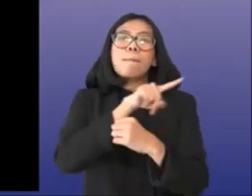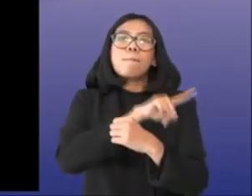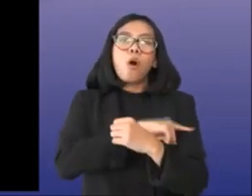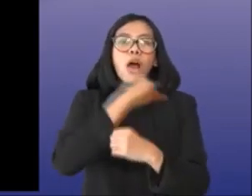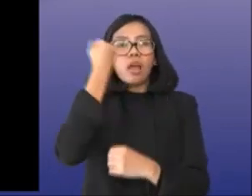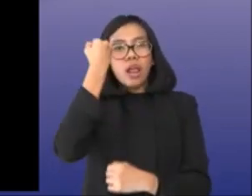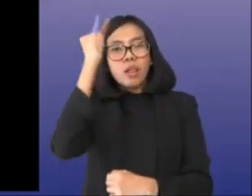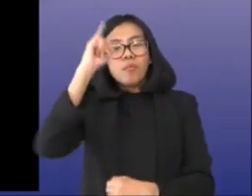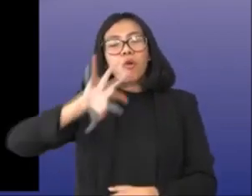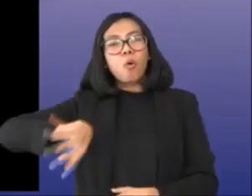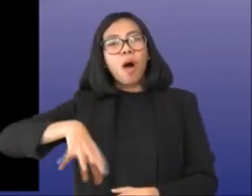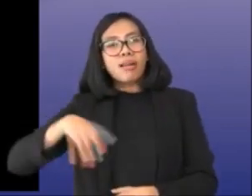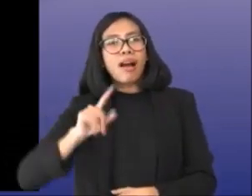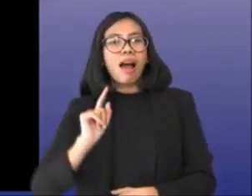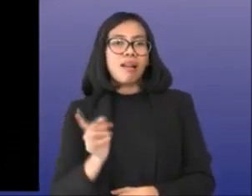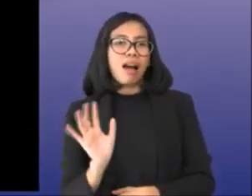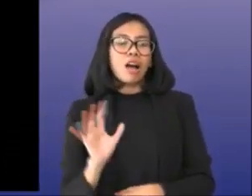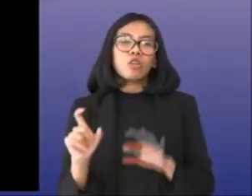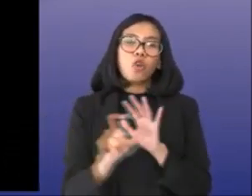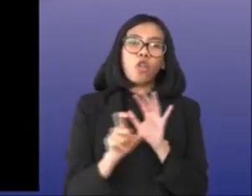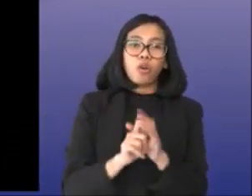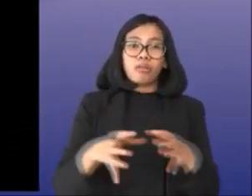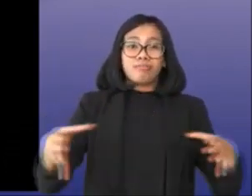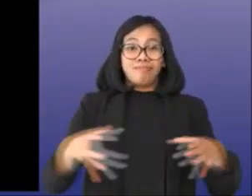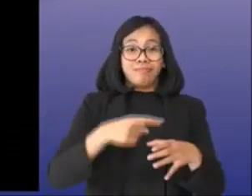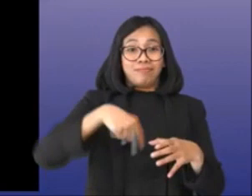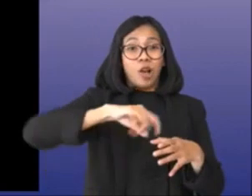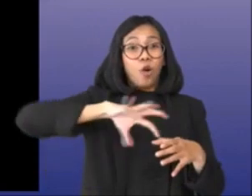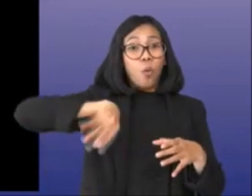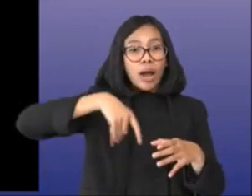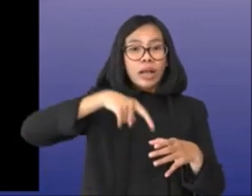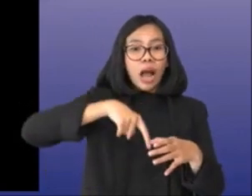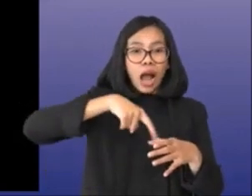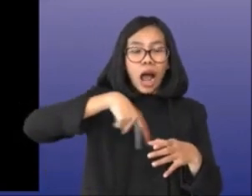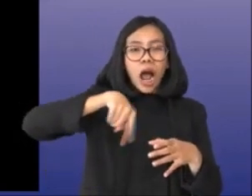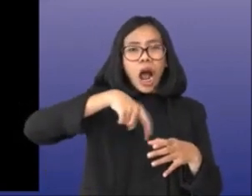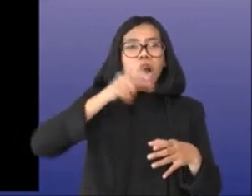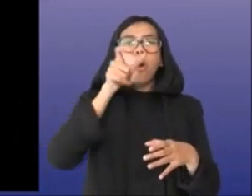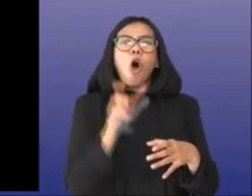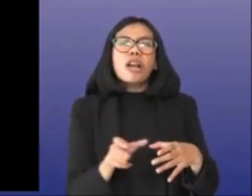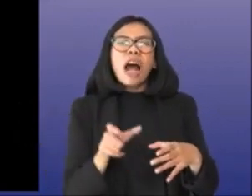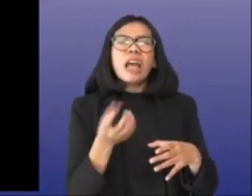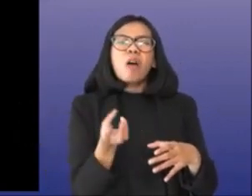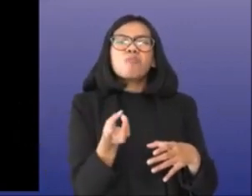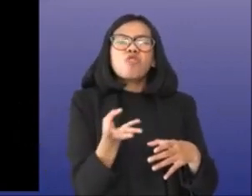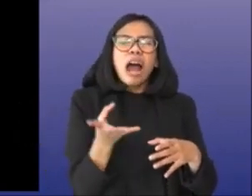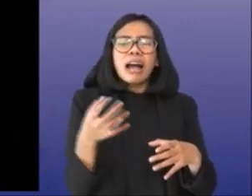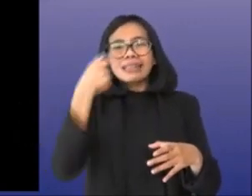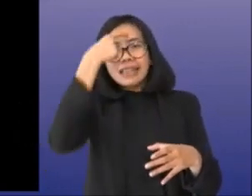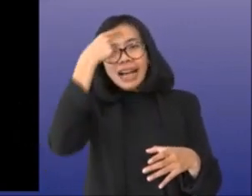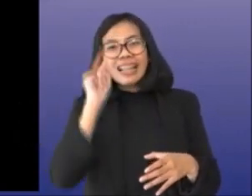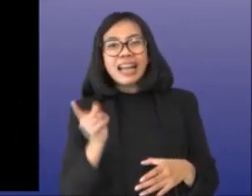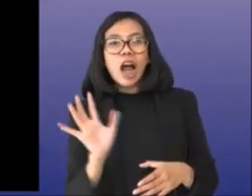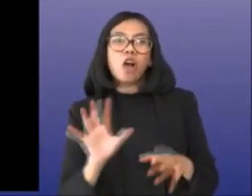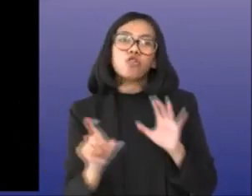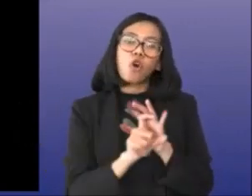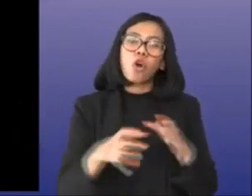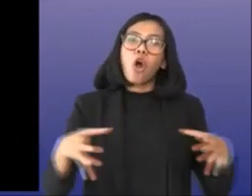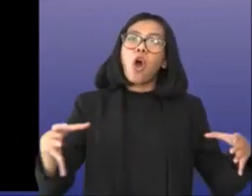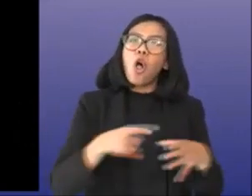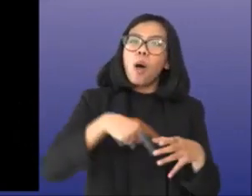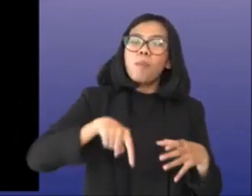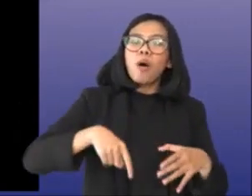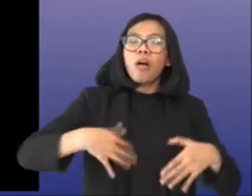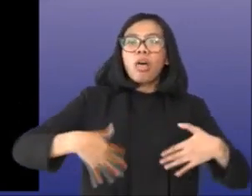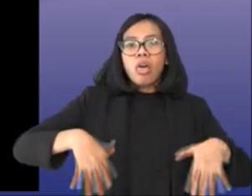Apakah dalam keluarga ada kelompok rentan atau tidak. Kelompok rentan di sini kita kategorikan mereka